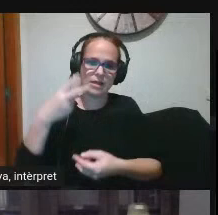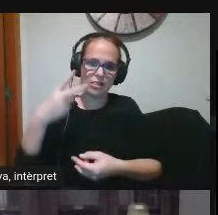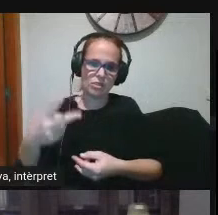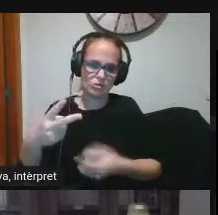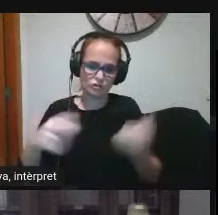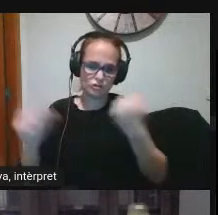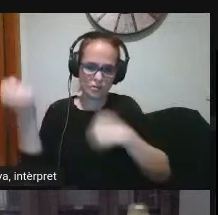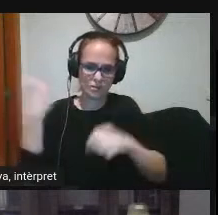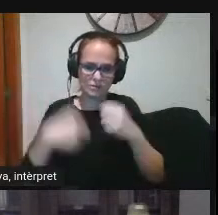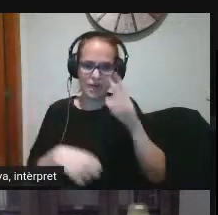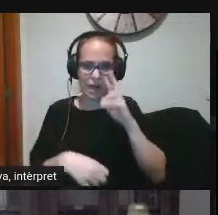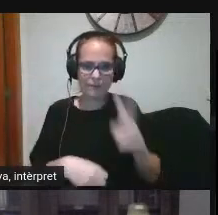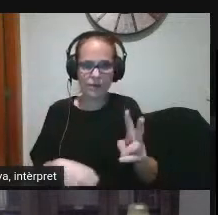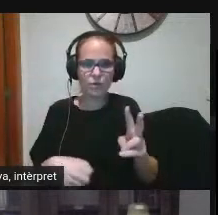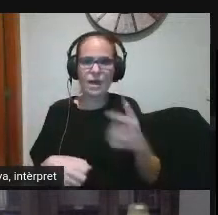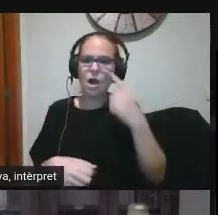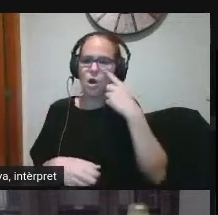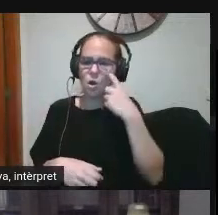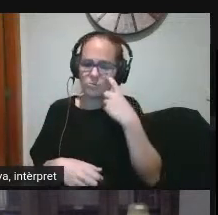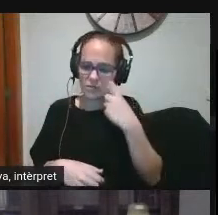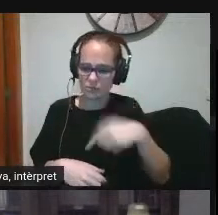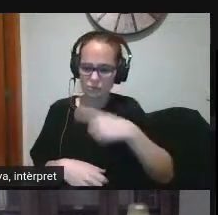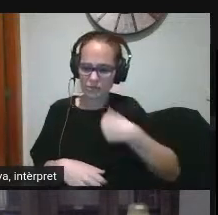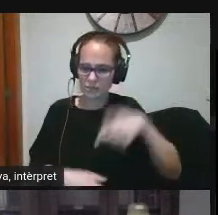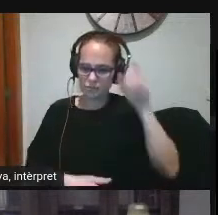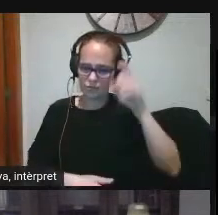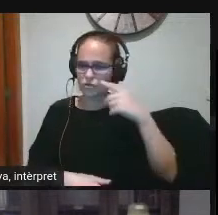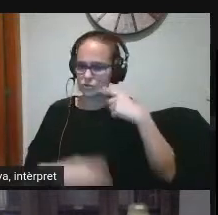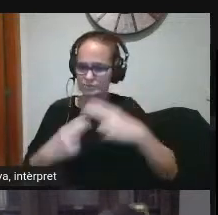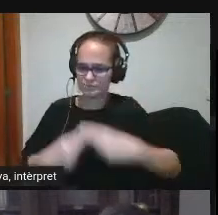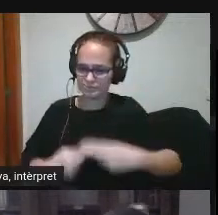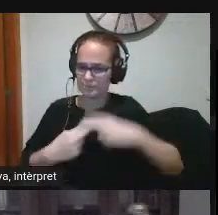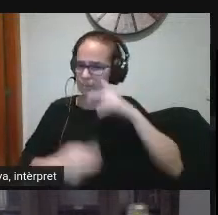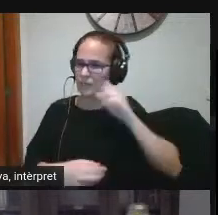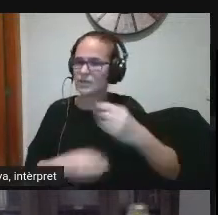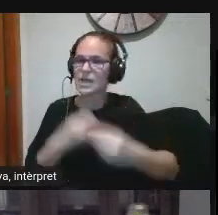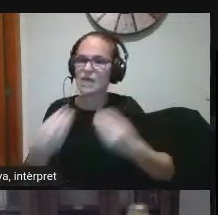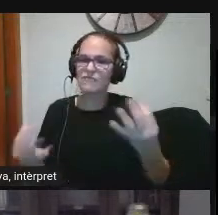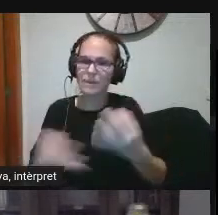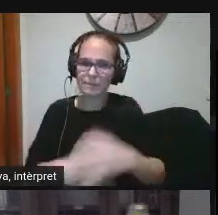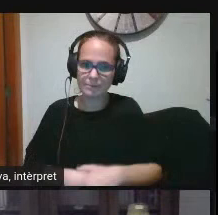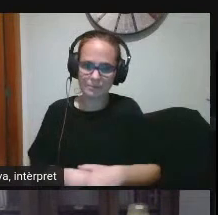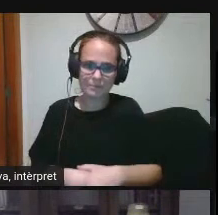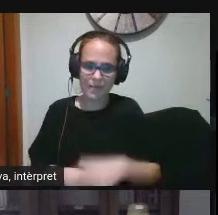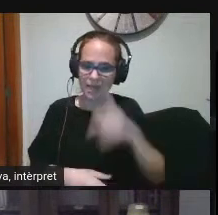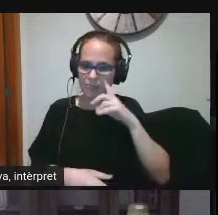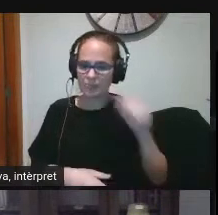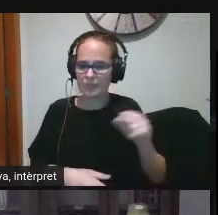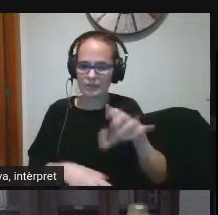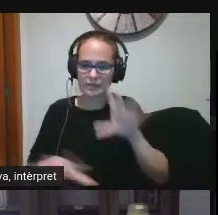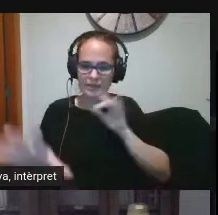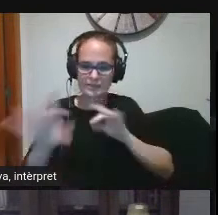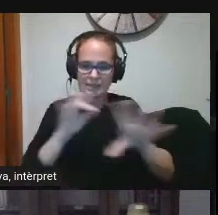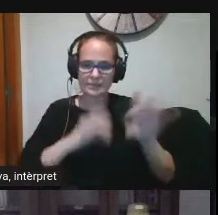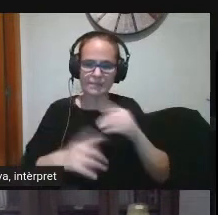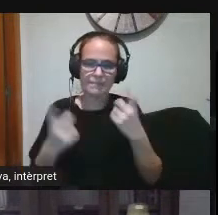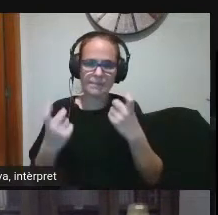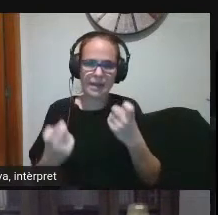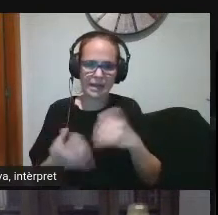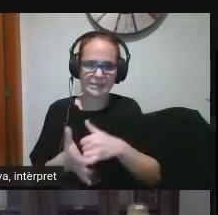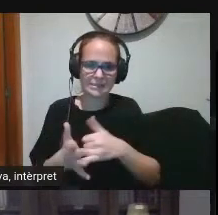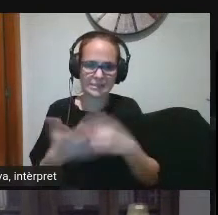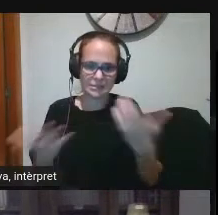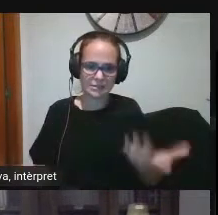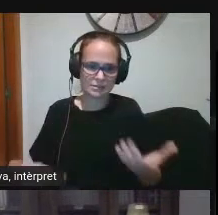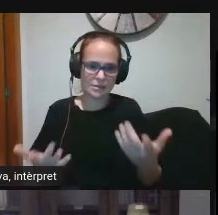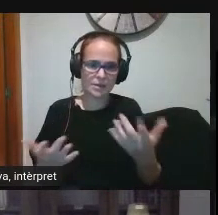d'anem a observar com a professors anem a fer una diagnosi de què estem fent com que anem a detectar les nostres mancances i sobretot els